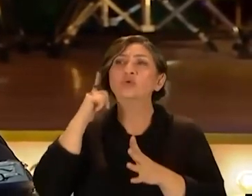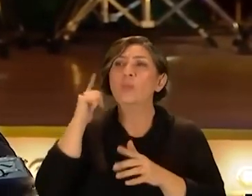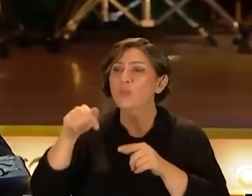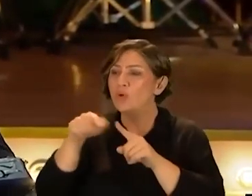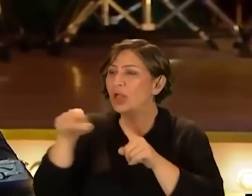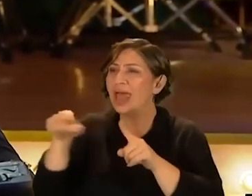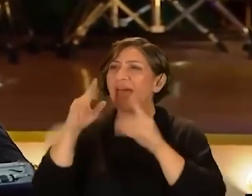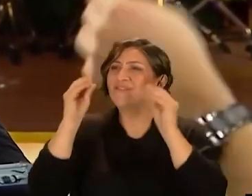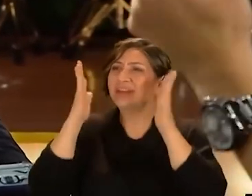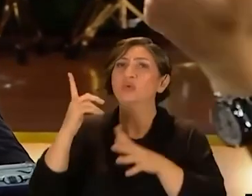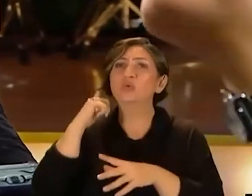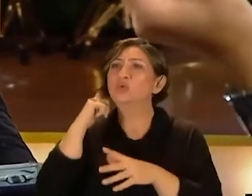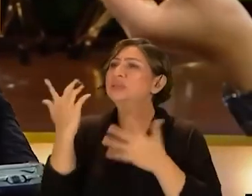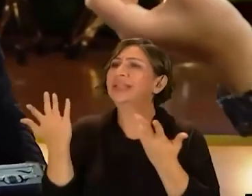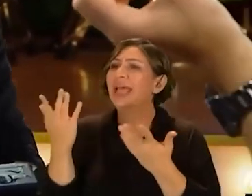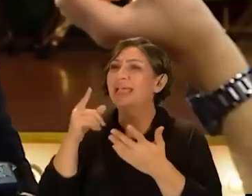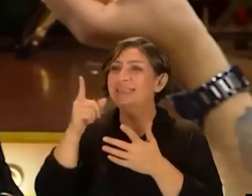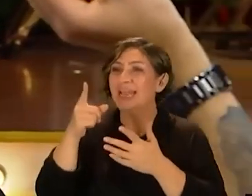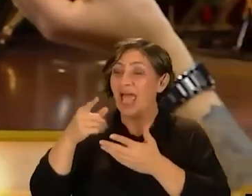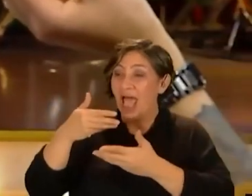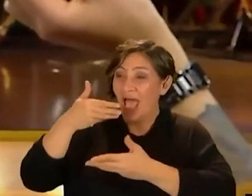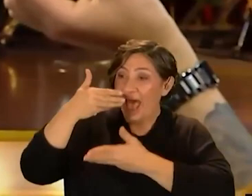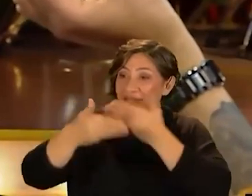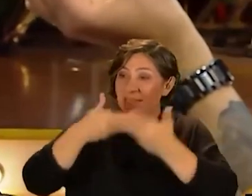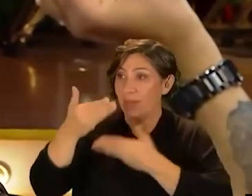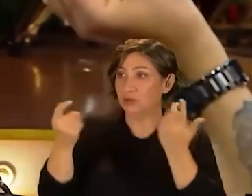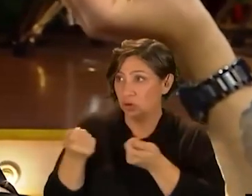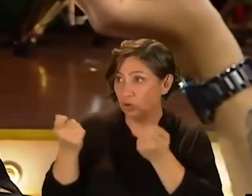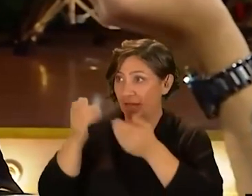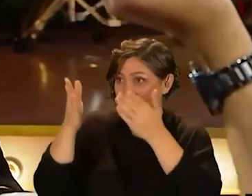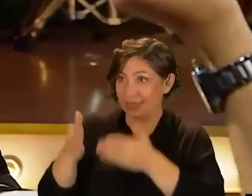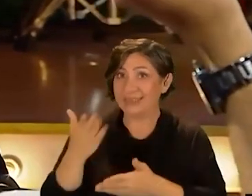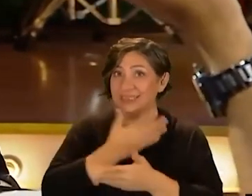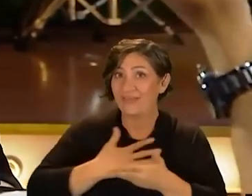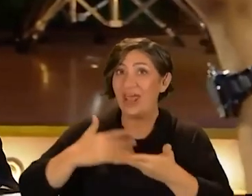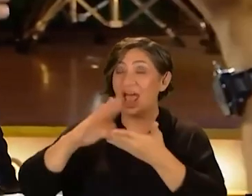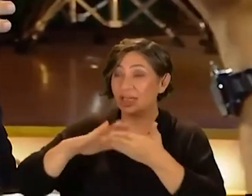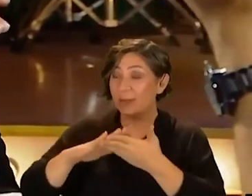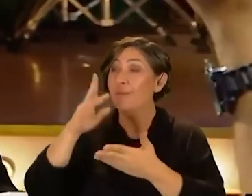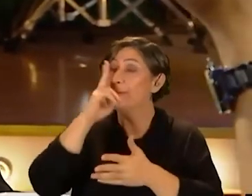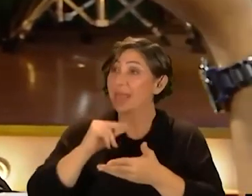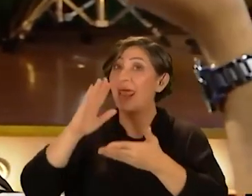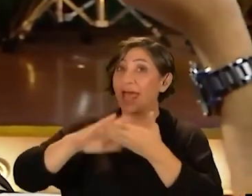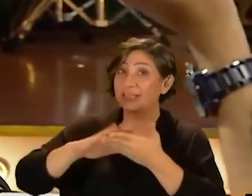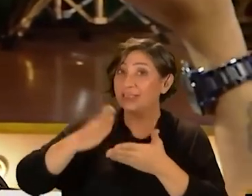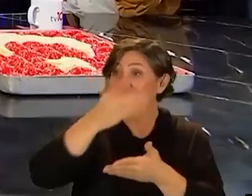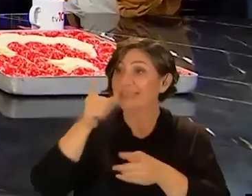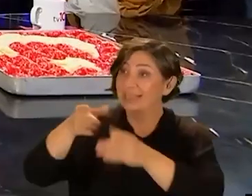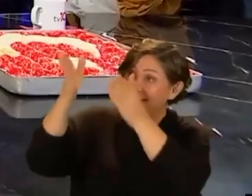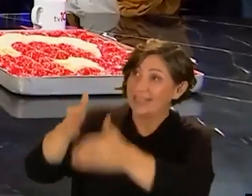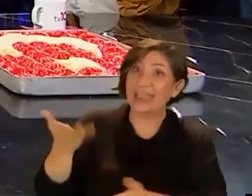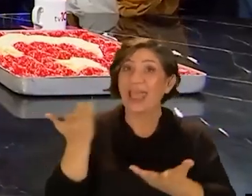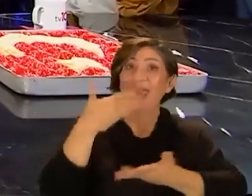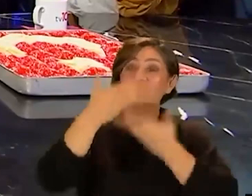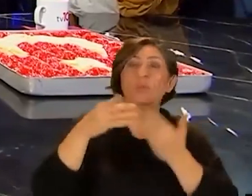duyduğun bugünlerde en çok duyduğun şey ne? Seni tarif etmeye çalışıyorlardır Seven arkadaşlar beğenen arkadaşlar seni